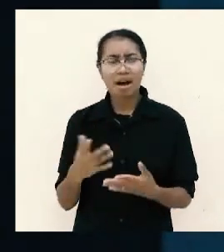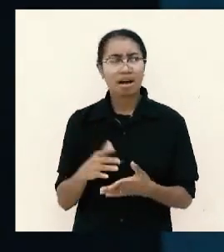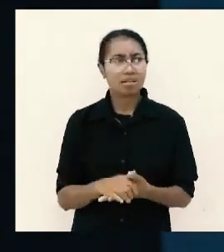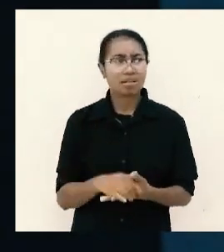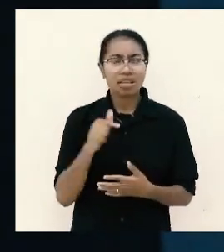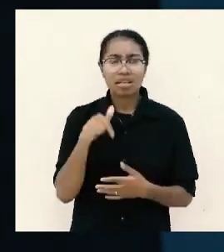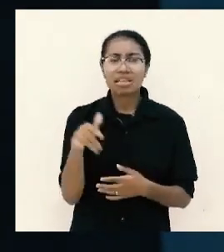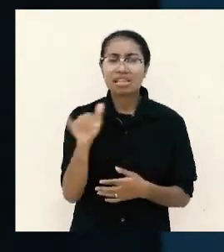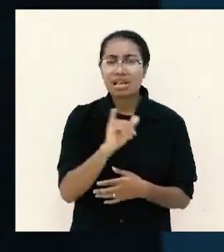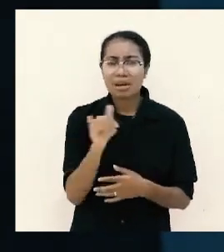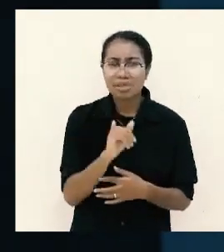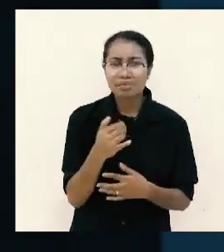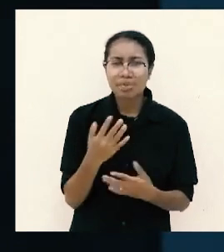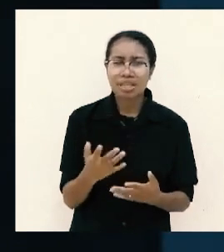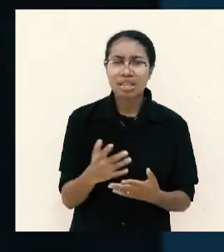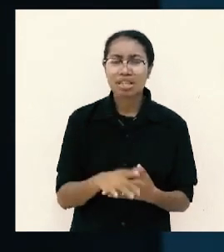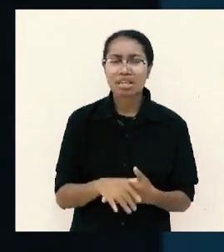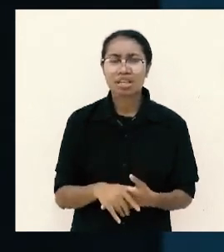sama dengan